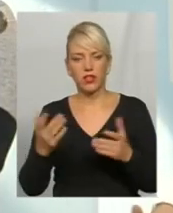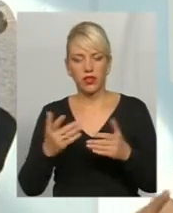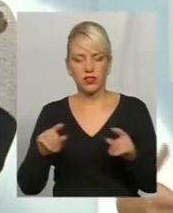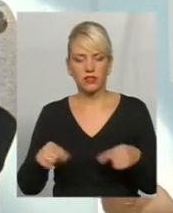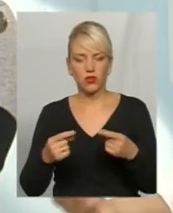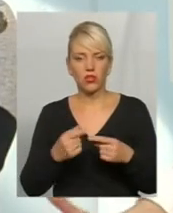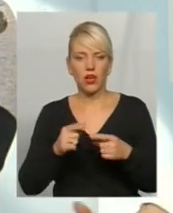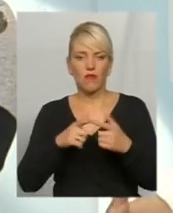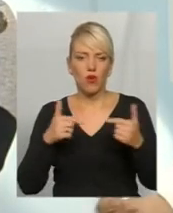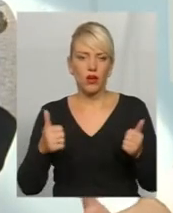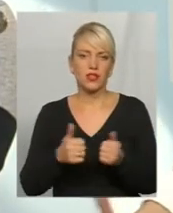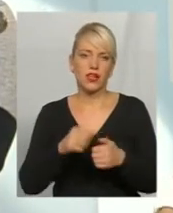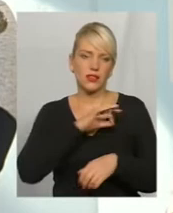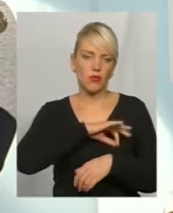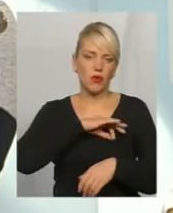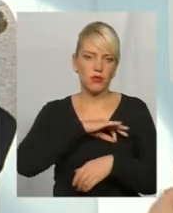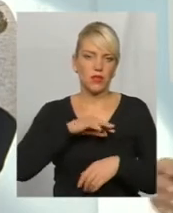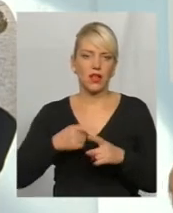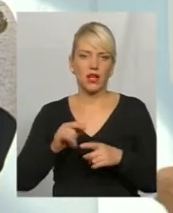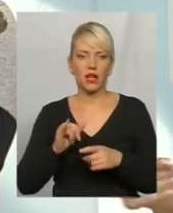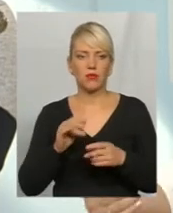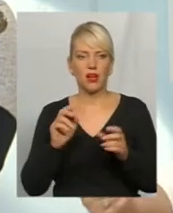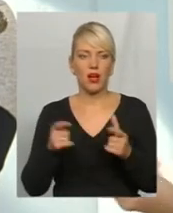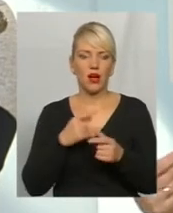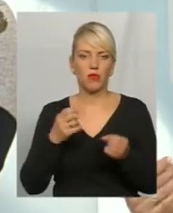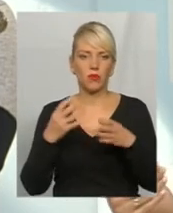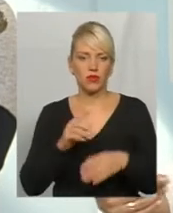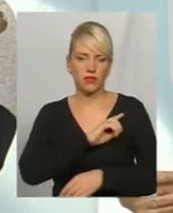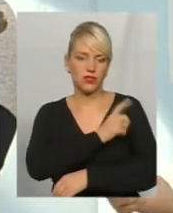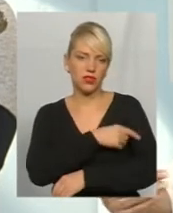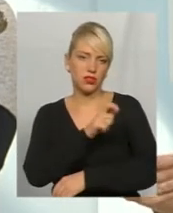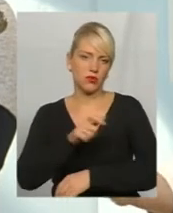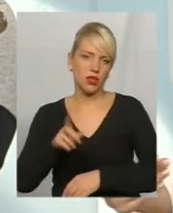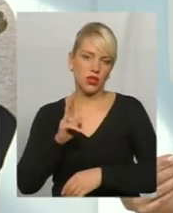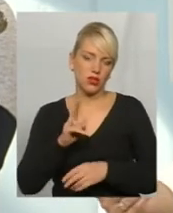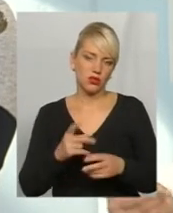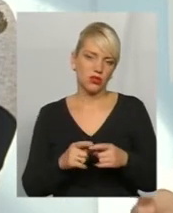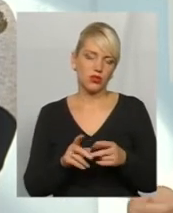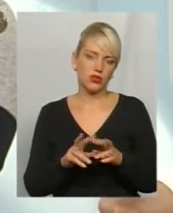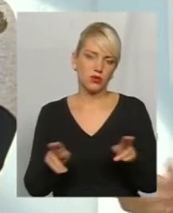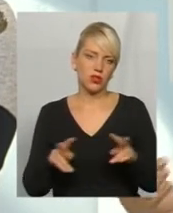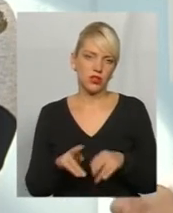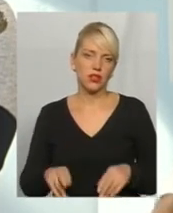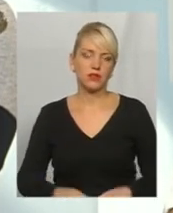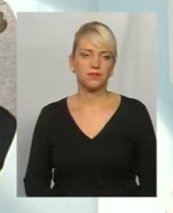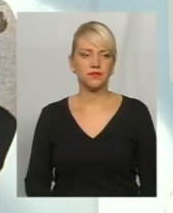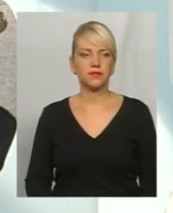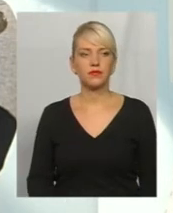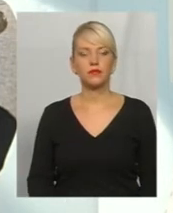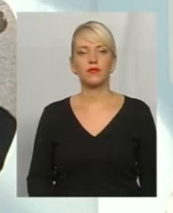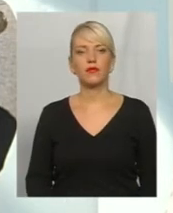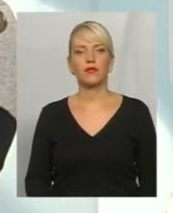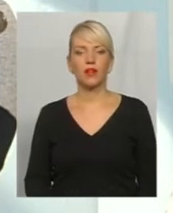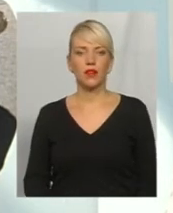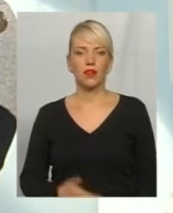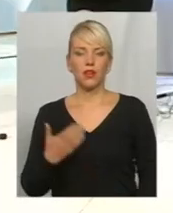роботодавців, профспілками, громадськими організаціями, або просто фізичними особами, які споріднені певним Але якщо в нашій власті його немає, то